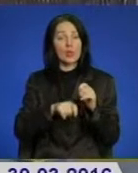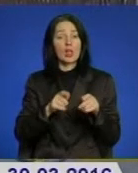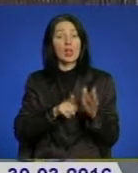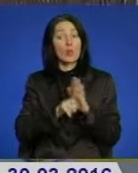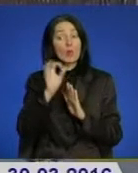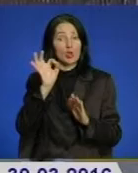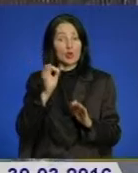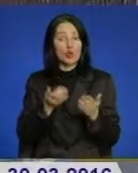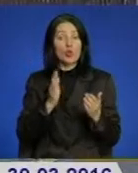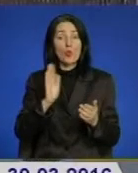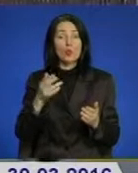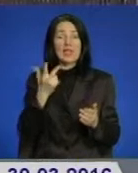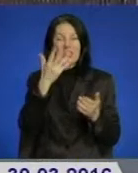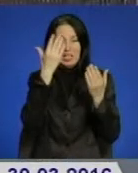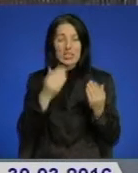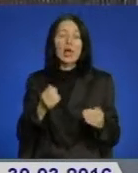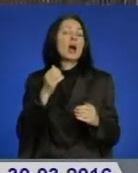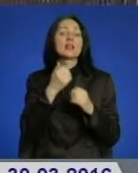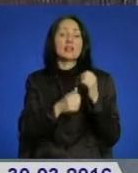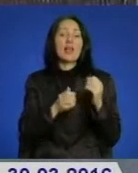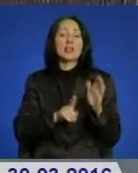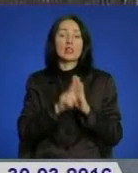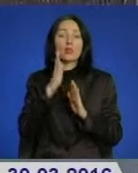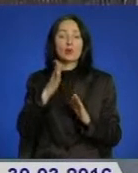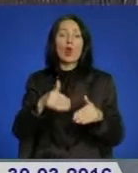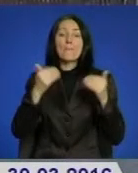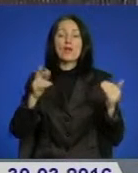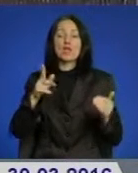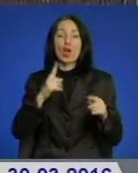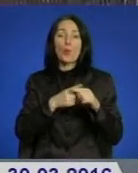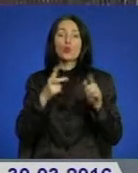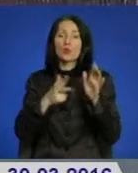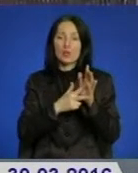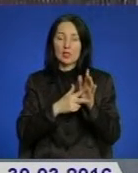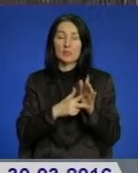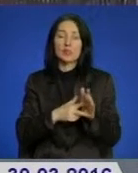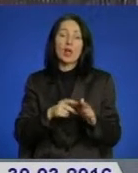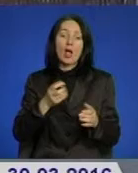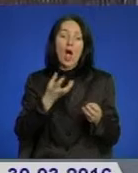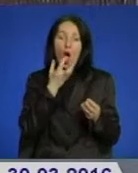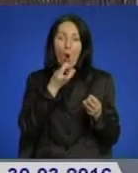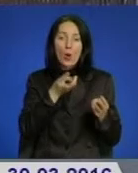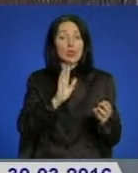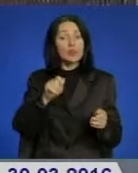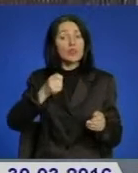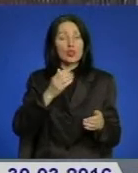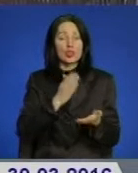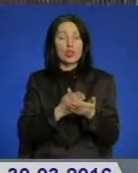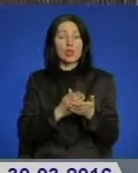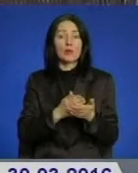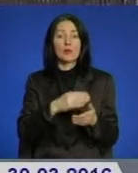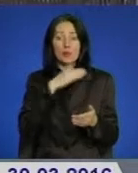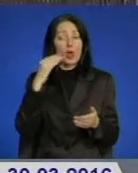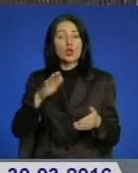пройде, буде більше, ніж три дні, температура середньодобова більше, ніж плюс вісім градусів, швидше, що опалення буде відключено, тому що є чимало звернень від